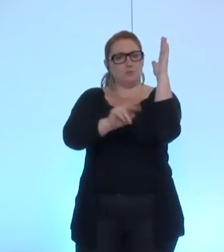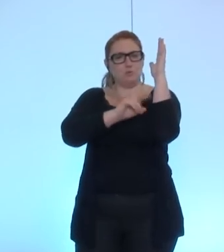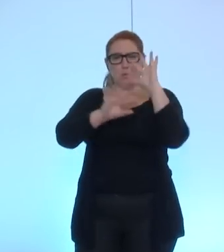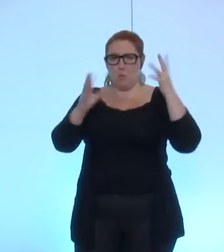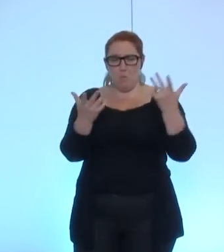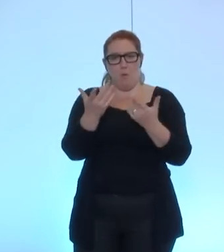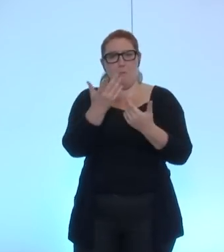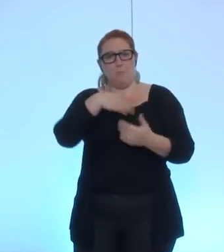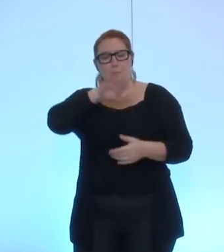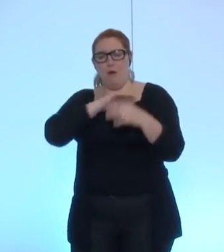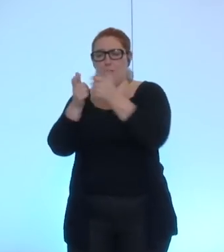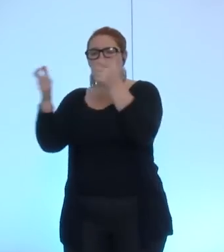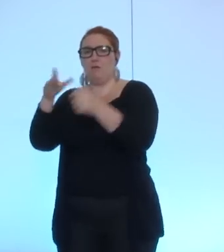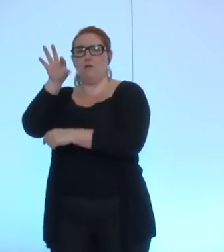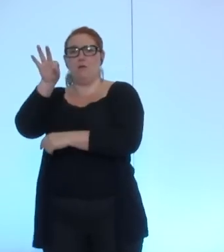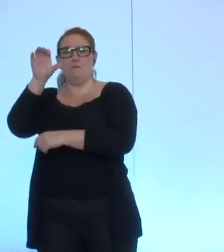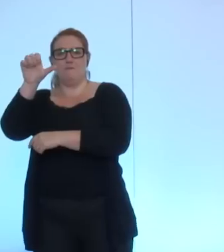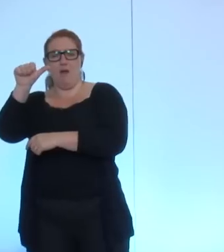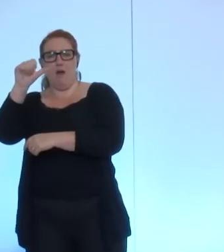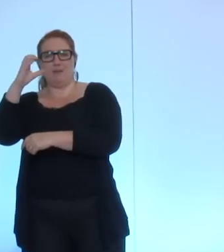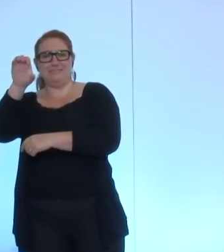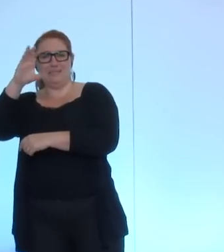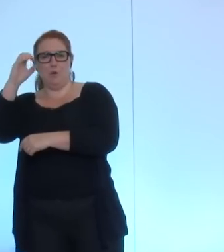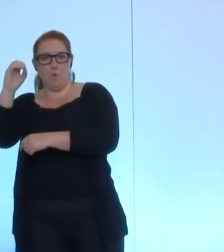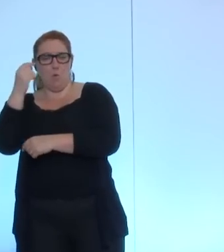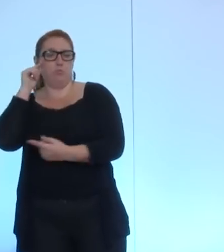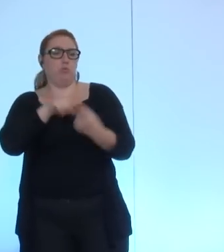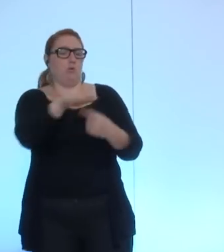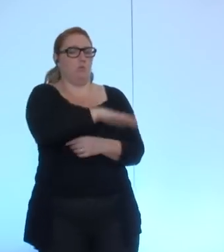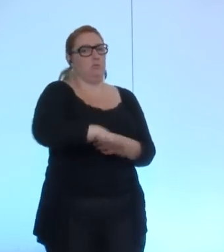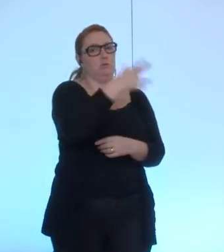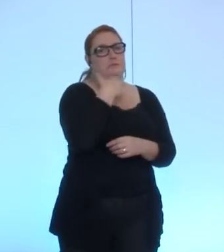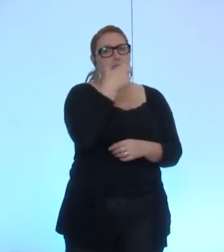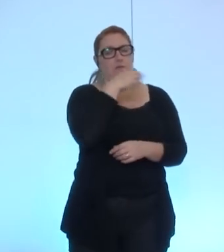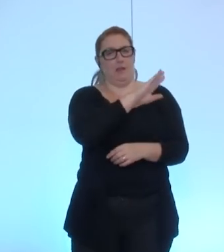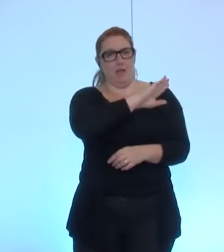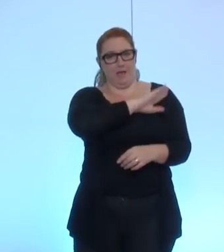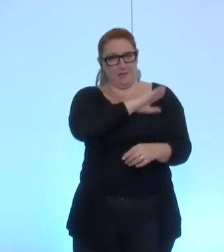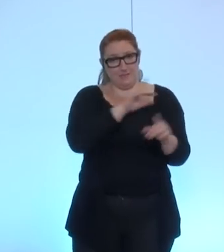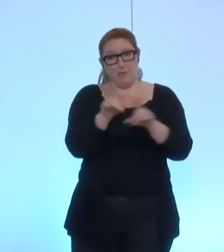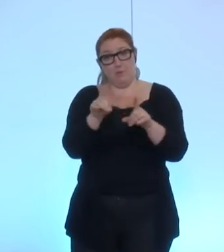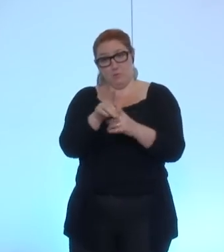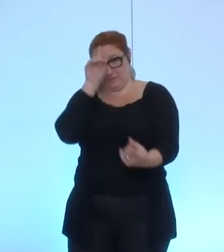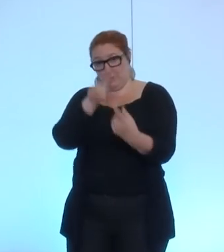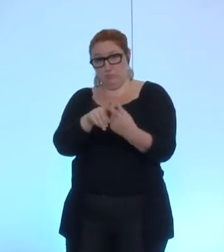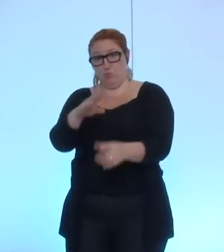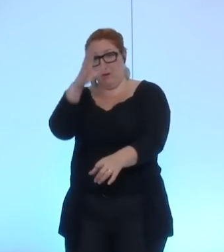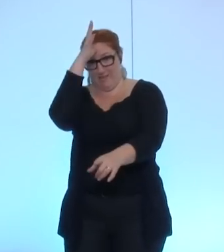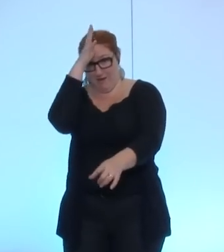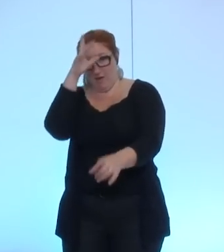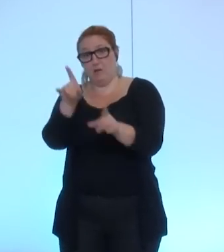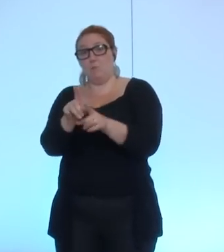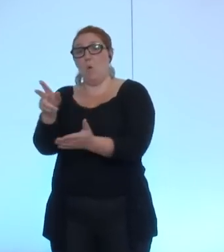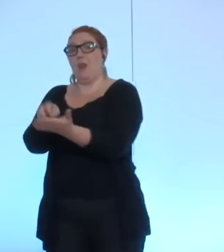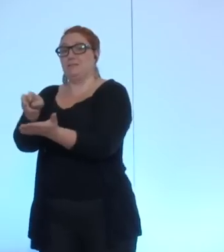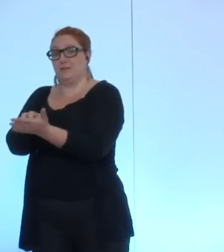en direction des populations civiles de Gaza mais aussi via le FASECO en direction des populations d'Irak et de Syrie donc 10 000 euros